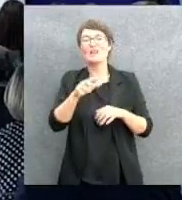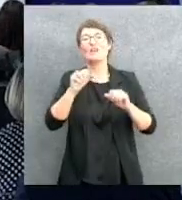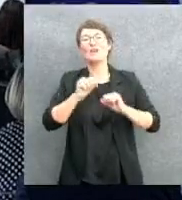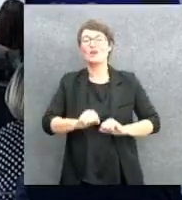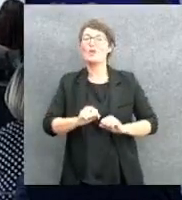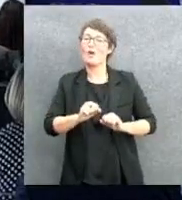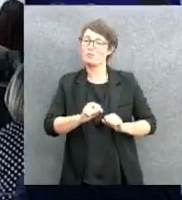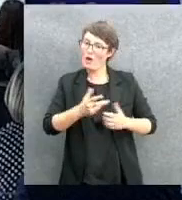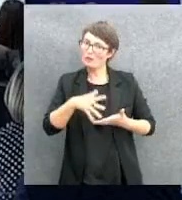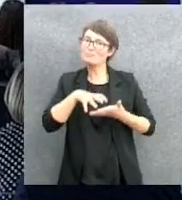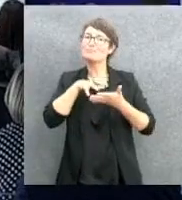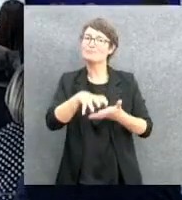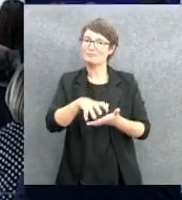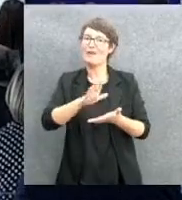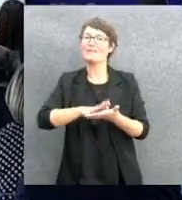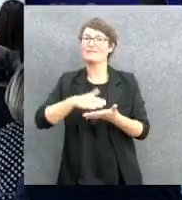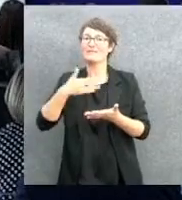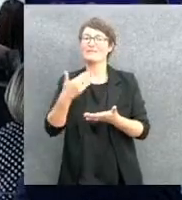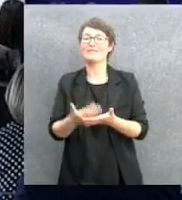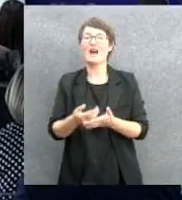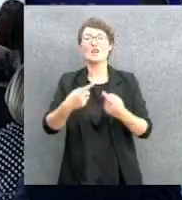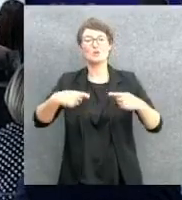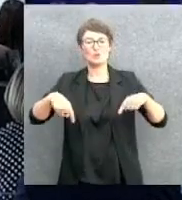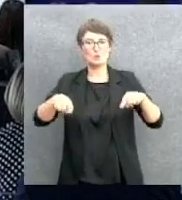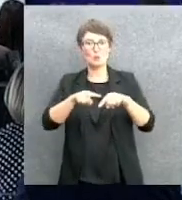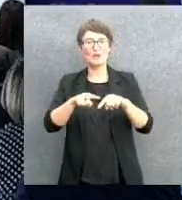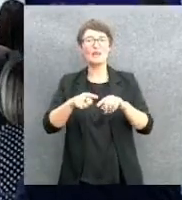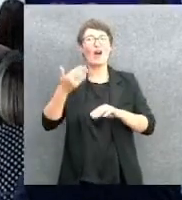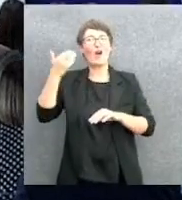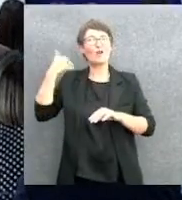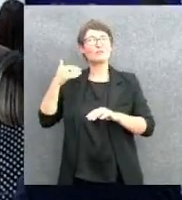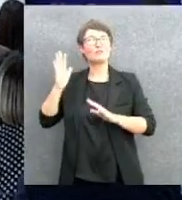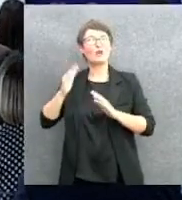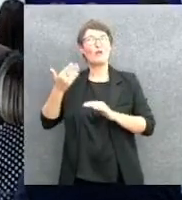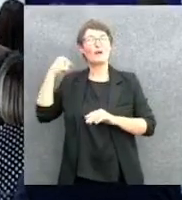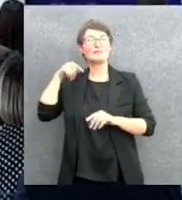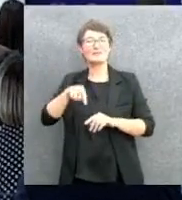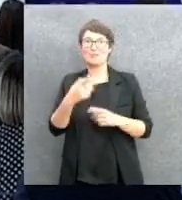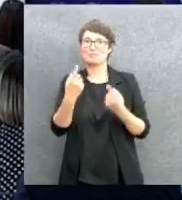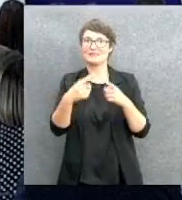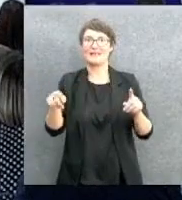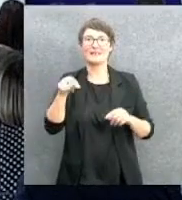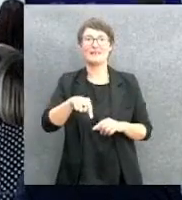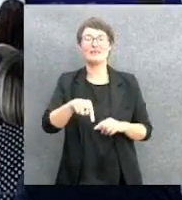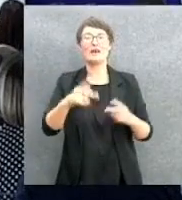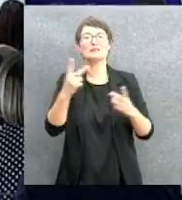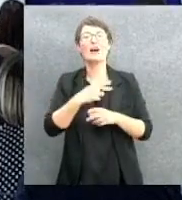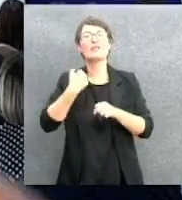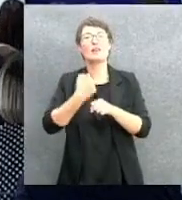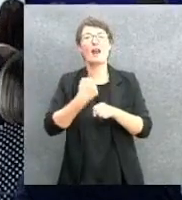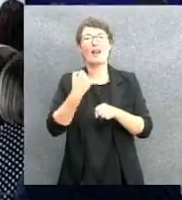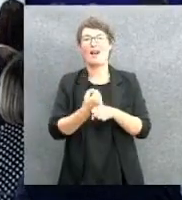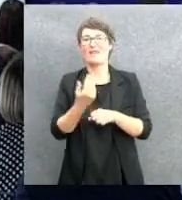giuria molto diversa dalle solite, ma molto interessante, che ha lavorato molto bene e che ha offerto